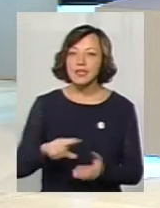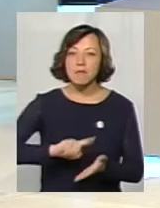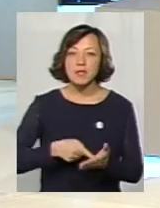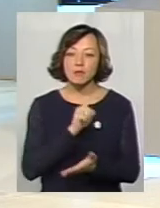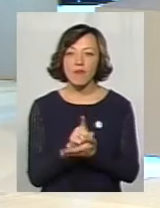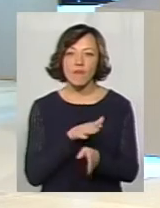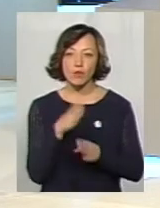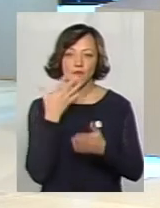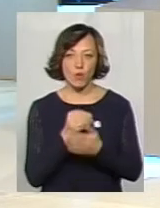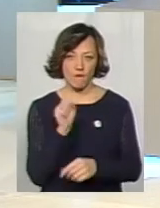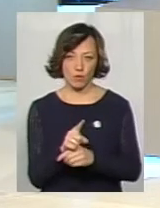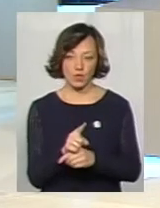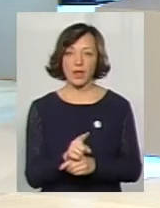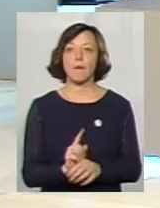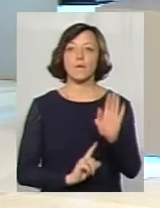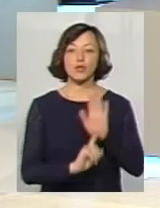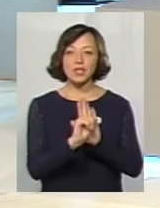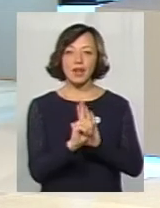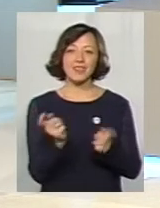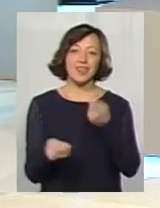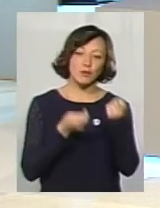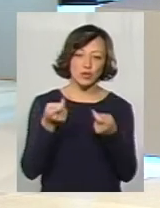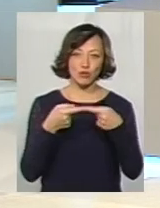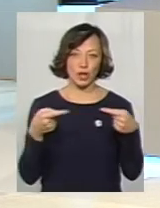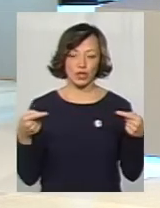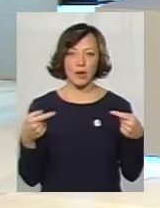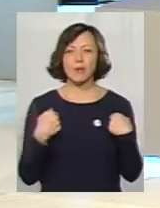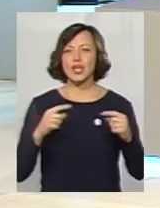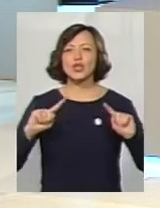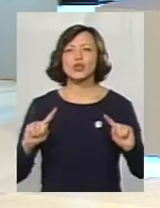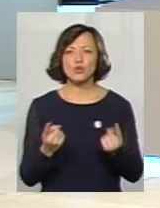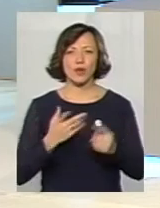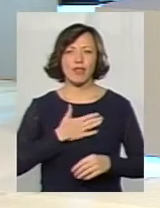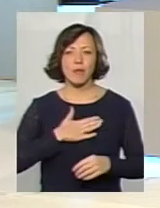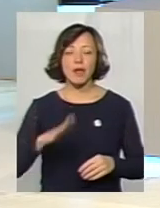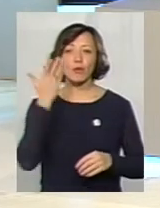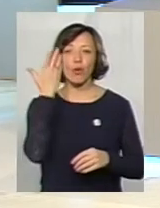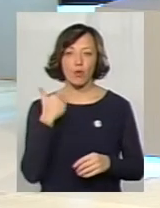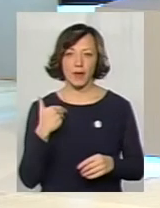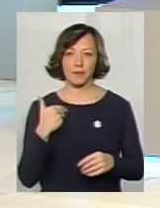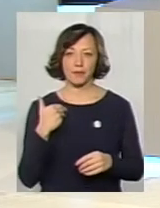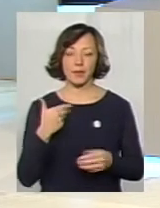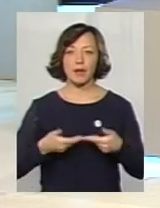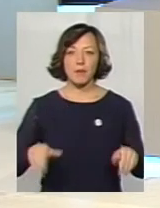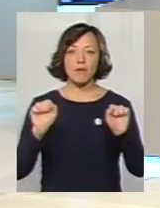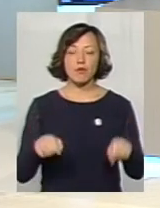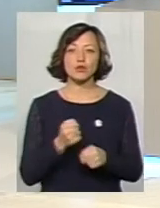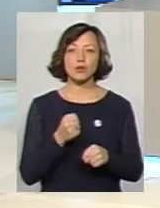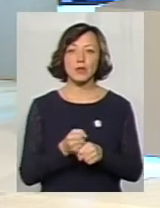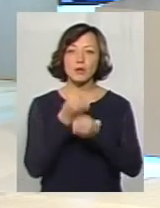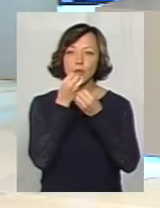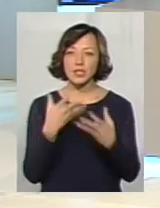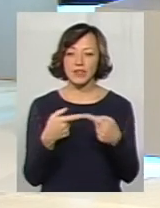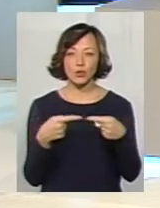виконувати свою функцію. Вона починається з найтримніших речей. Мені дуже, насправді, неприємно, коли ми можемо зробити якусь